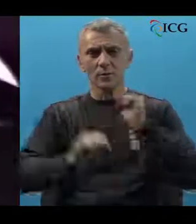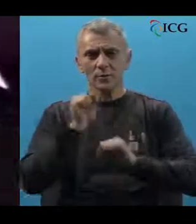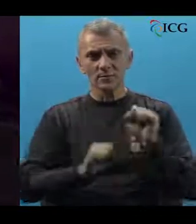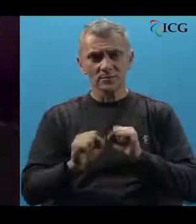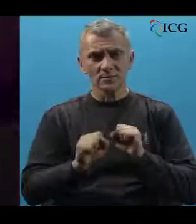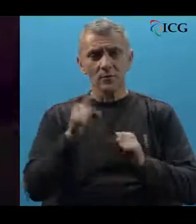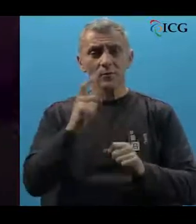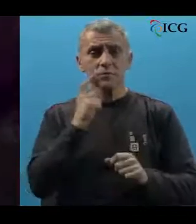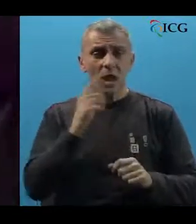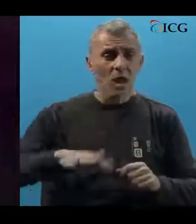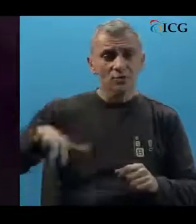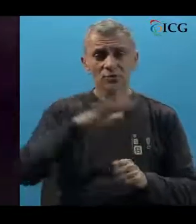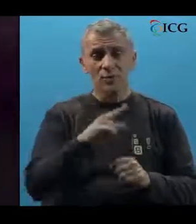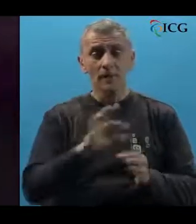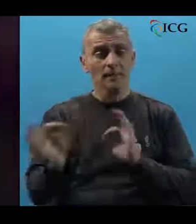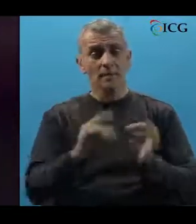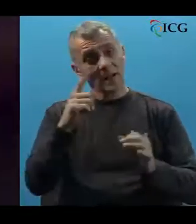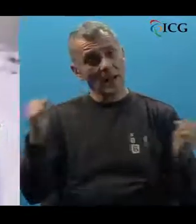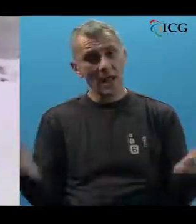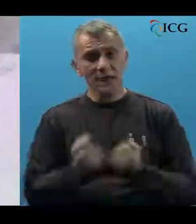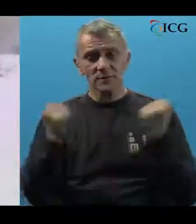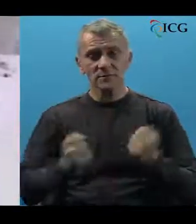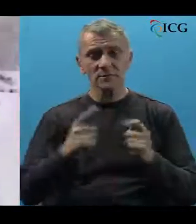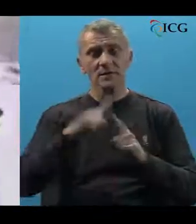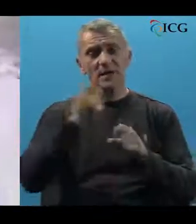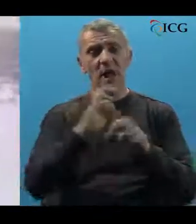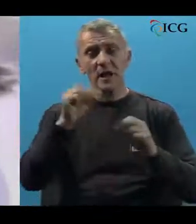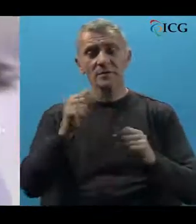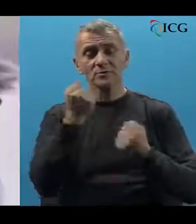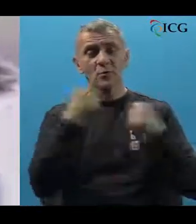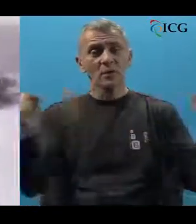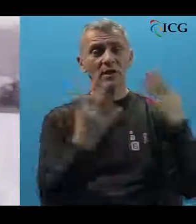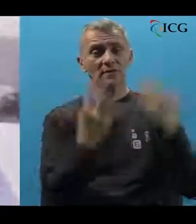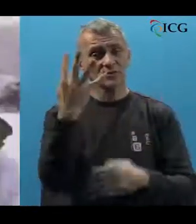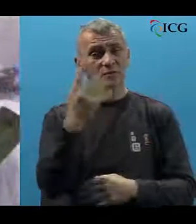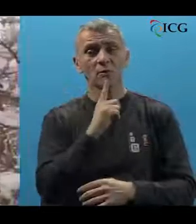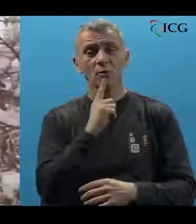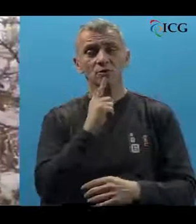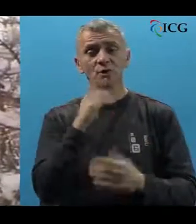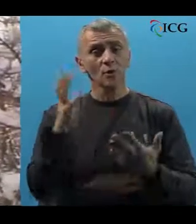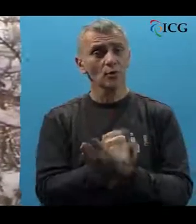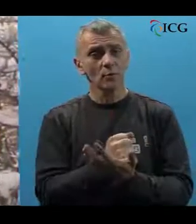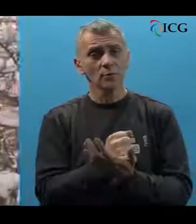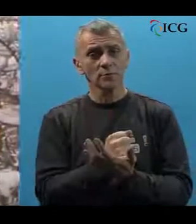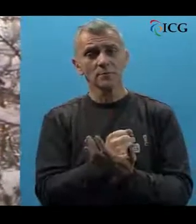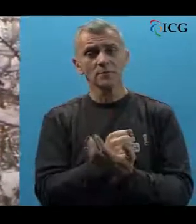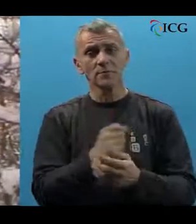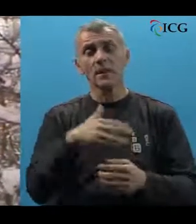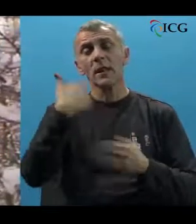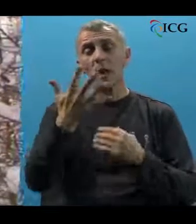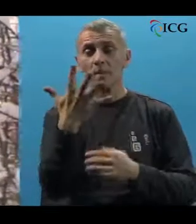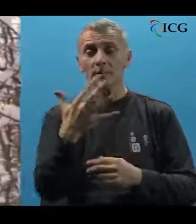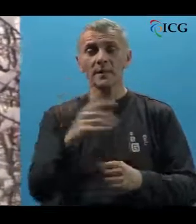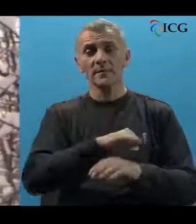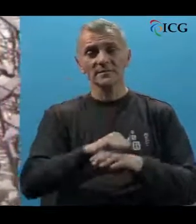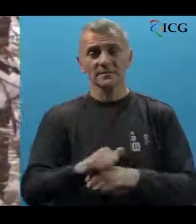odbrane i uopće života na Bihaćkom okrugu pripremana je i akcija Tiger Sloboda 94, koja će je pilog dobiti nakon